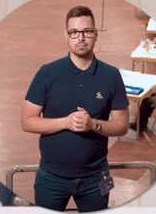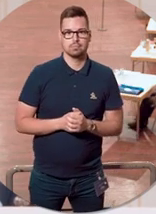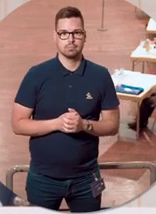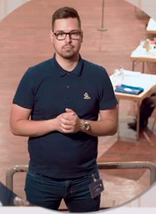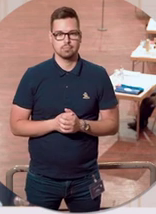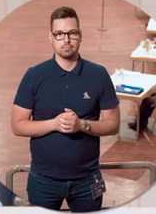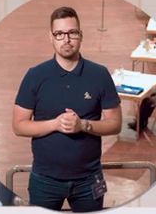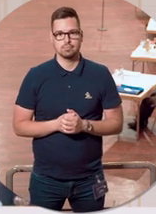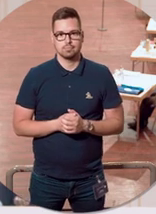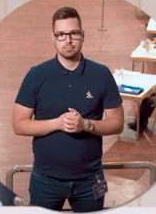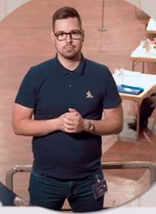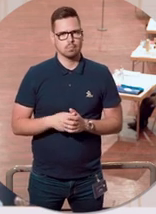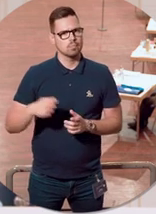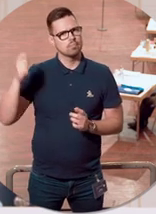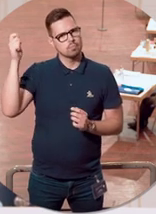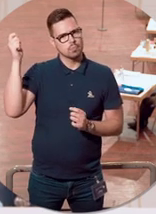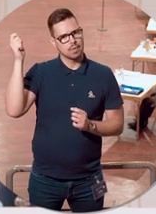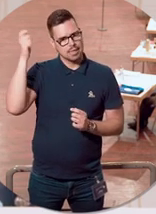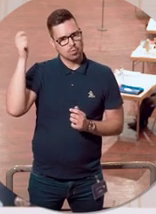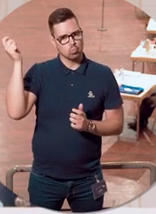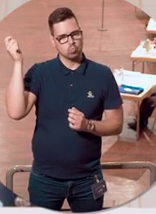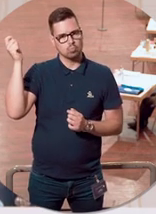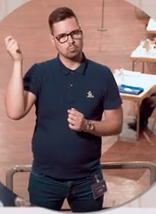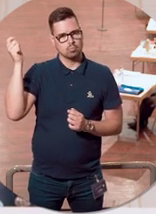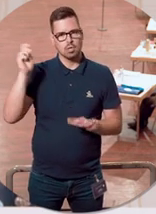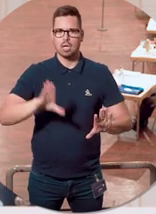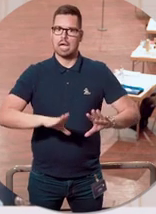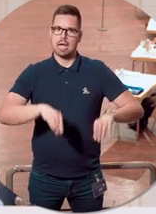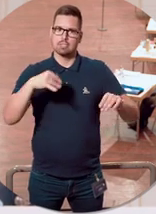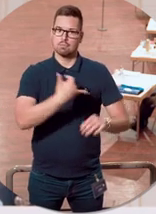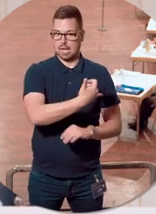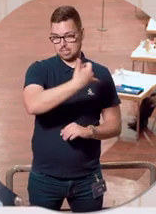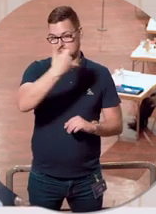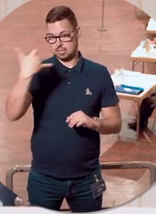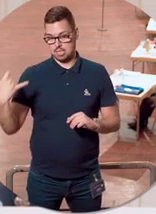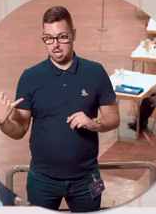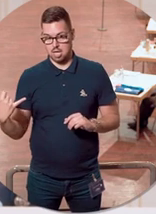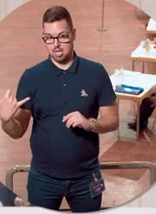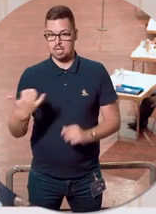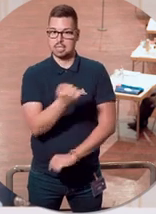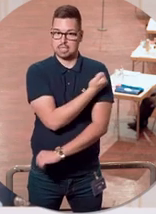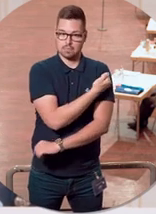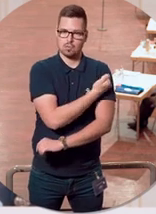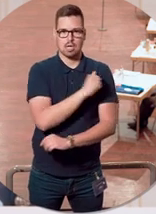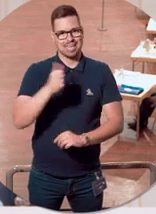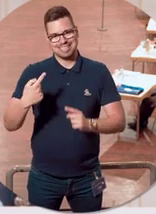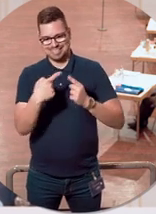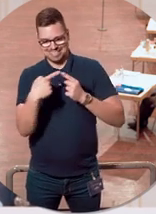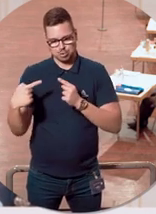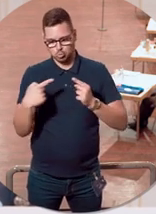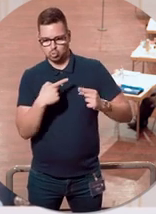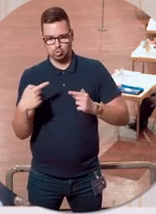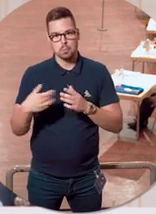Meine Damen und Herren, Sie erinnern sich, wie Anfang des Jahres es auch, weil wir vom Impfen reden, eine erste Diskussion um die